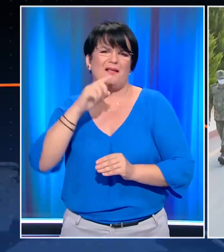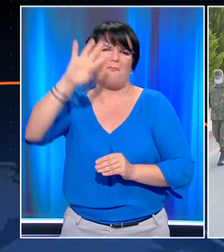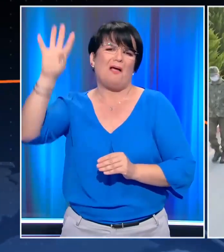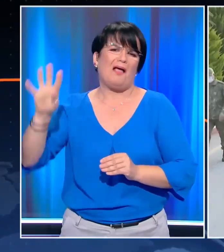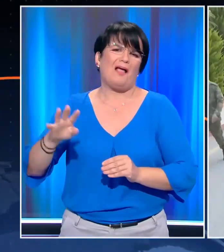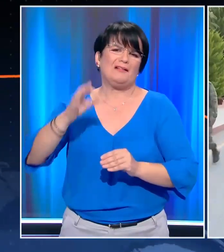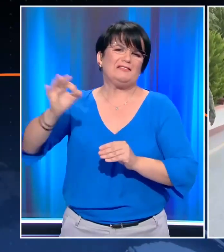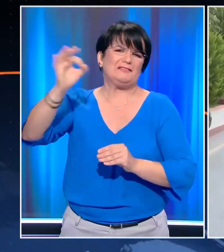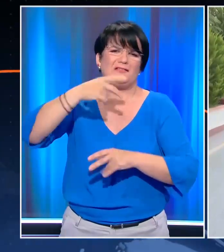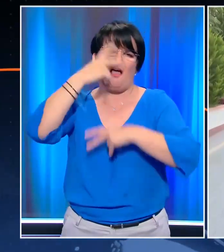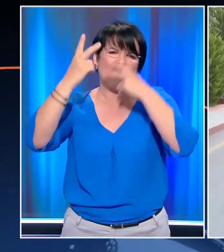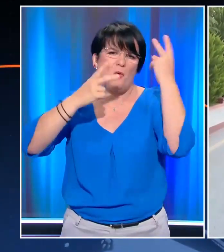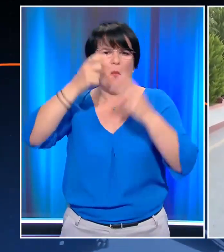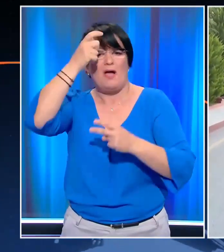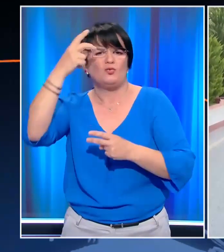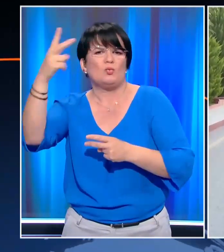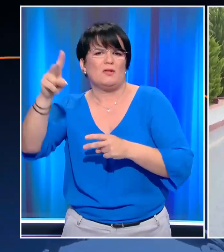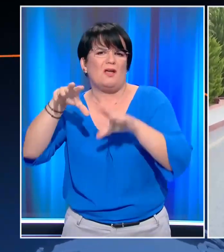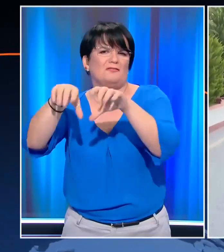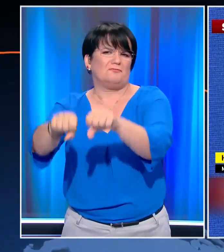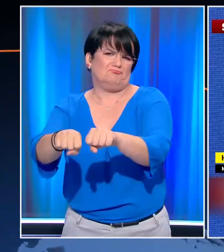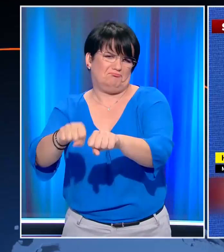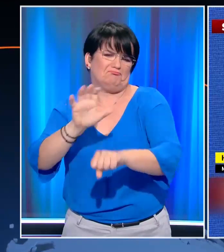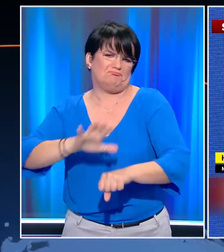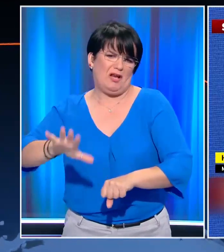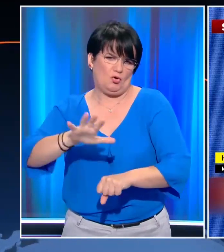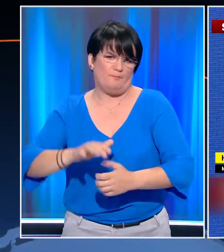και υπεράσπιση των δικαιωμάτων της Τουρκίας στην ευρύτερη περιοχή.